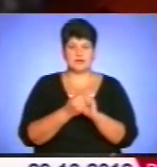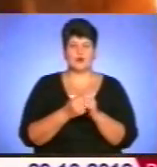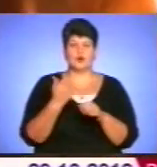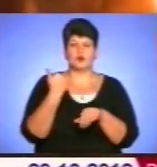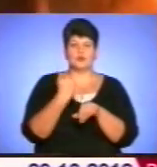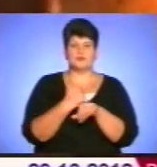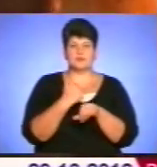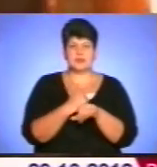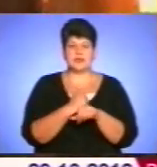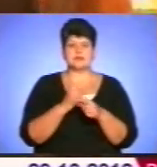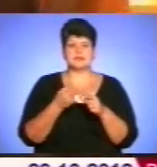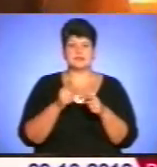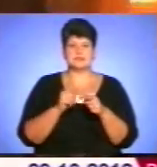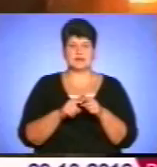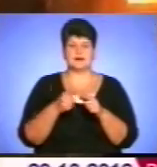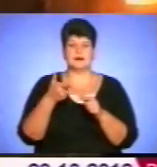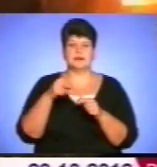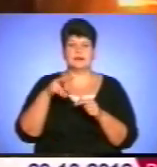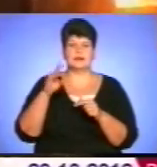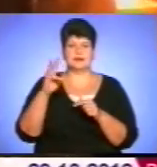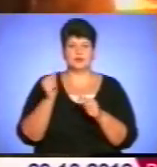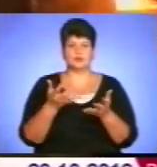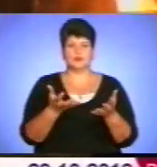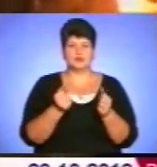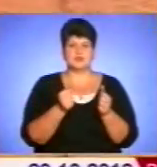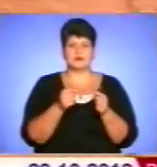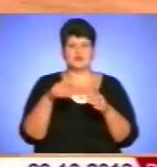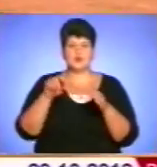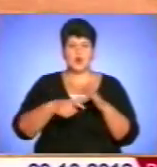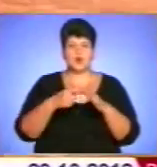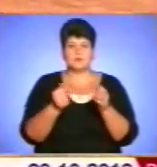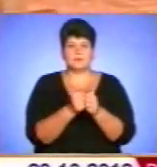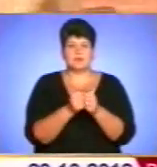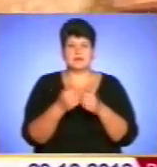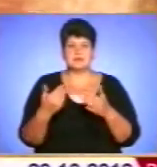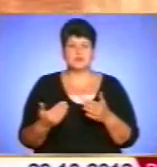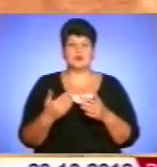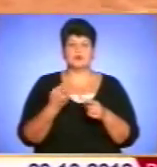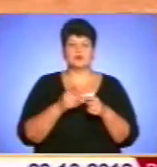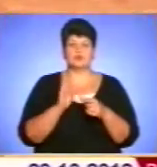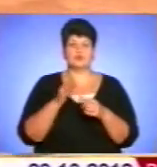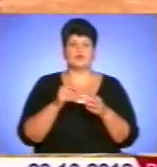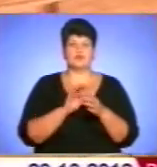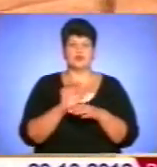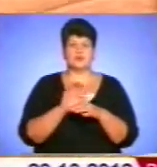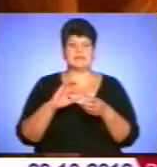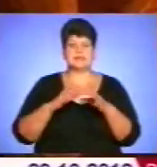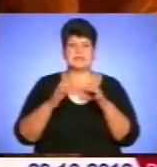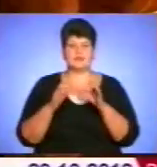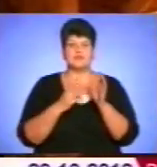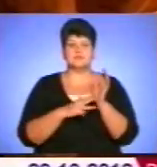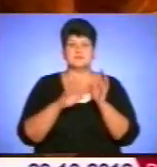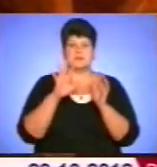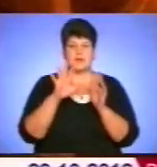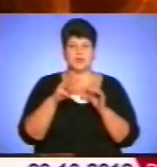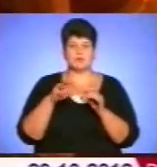цегла матеріал – глину – отримують просто із трудовища, яке поряд. Тут виготовлятимуть цеглу 75-ї марки, а також 100-ї і